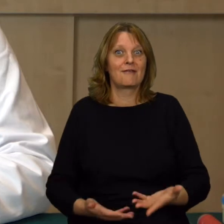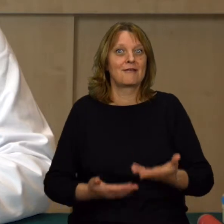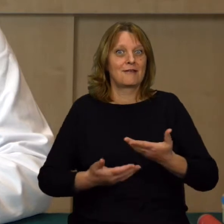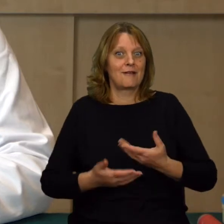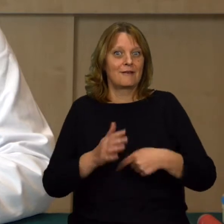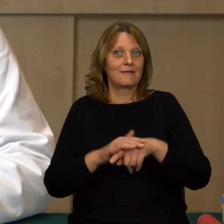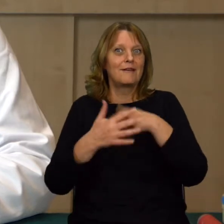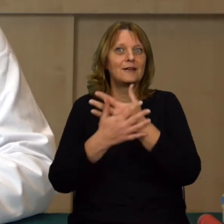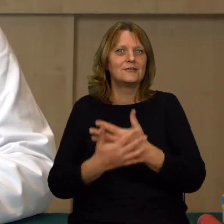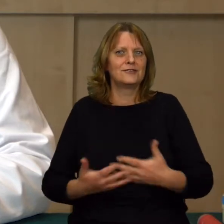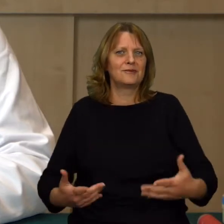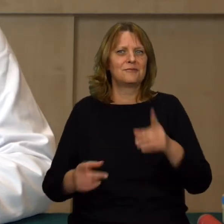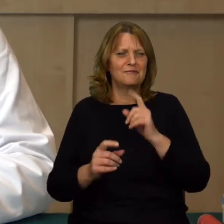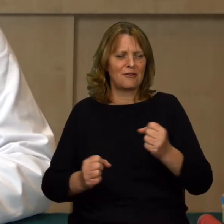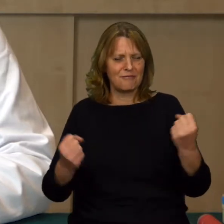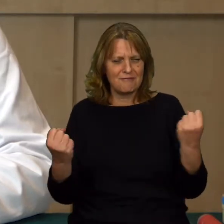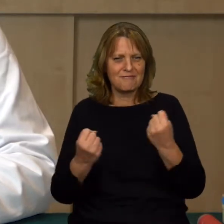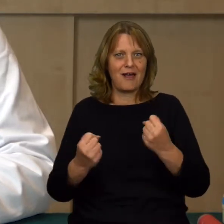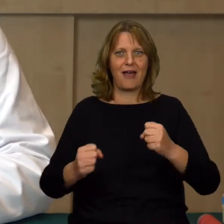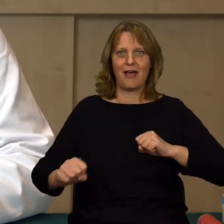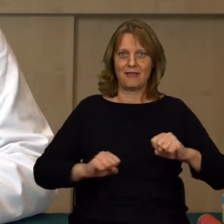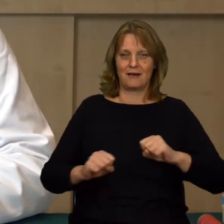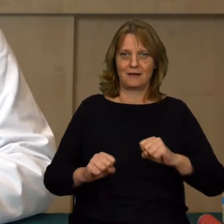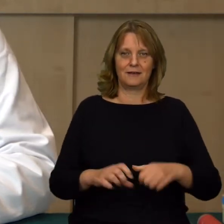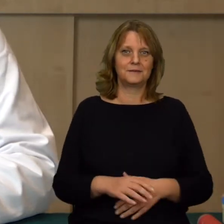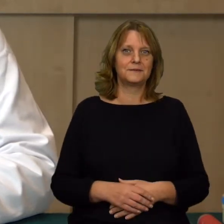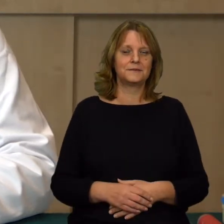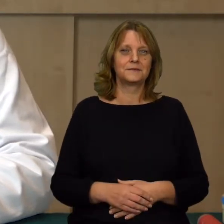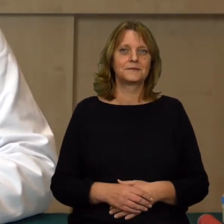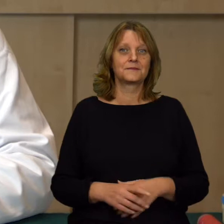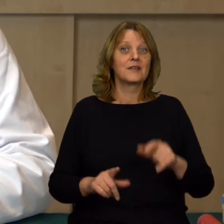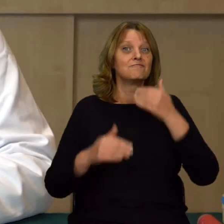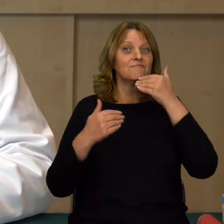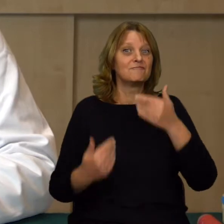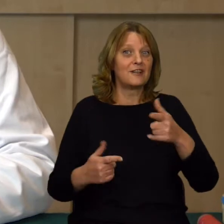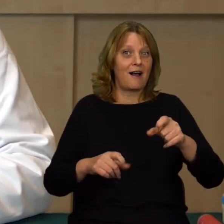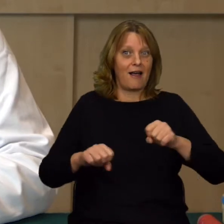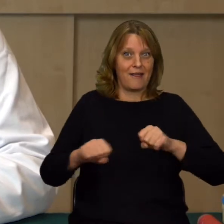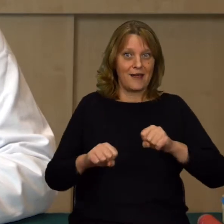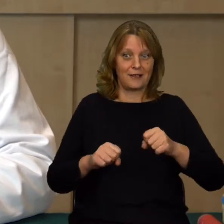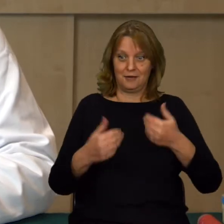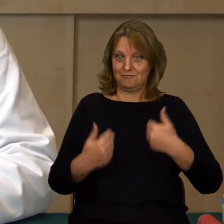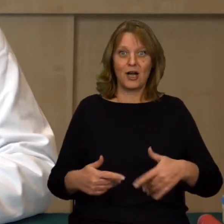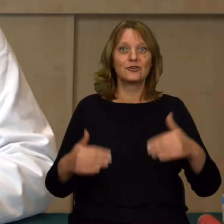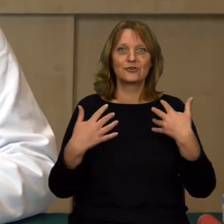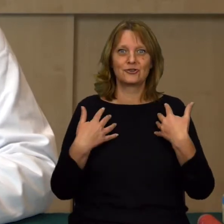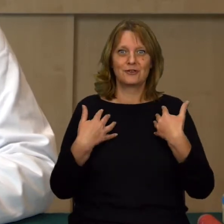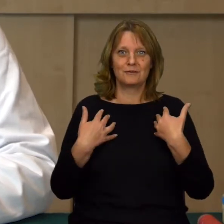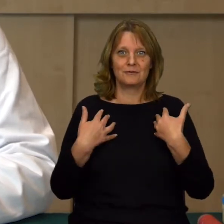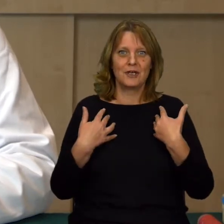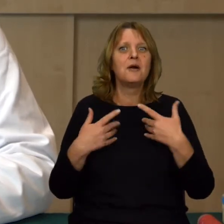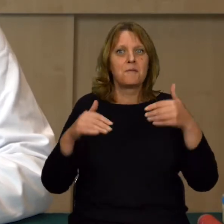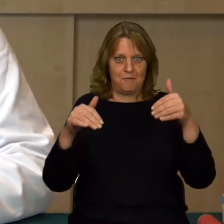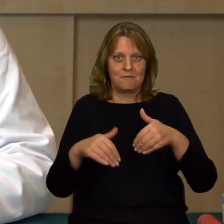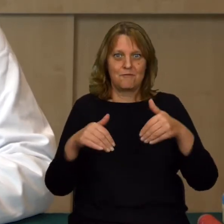naszej planety kolosalne ilości energii. To właśnie dzięki tej energii żyjemy i praktycznie